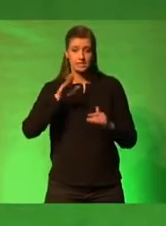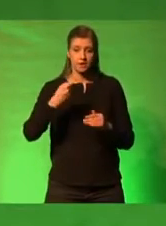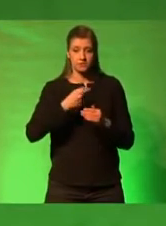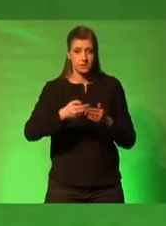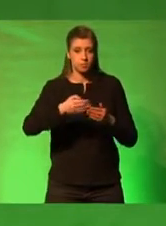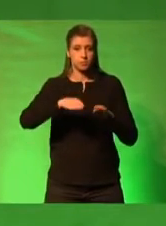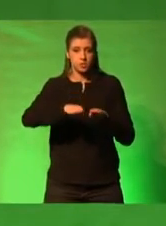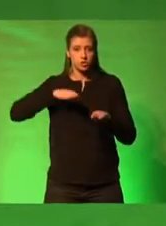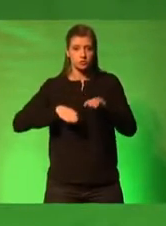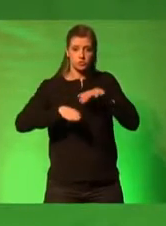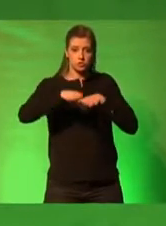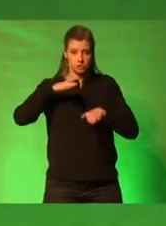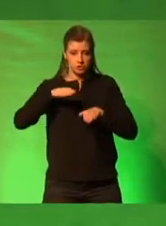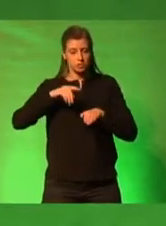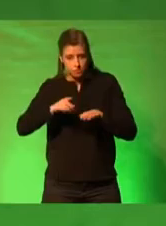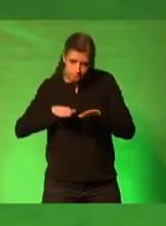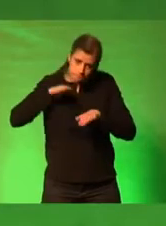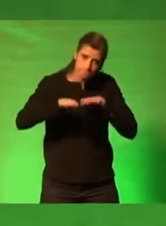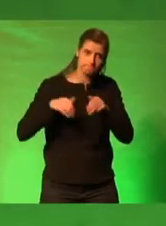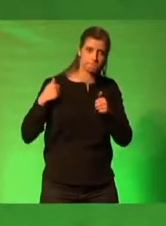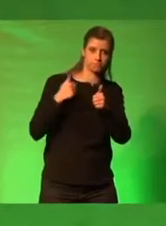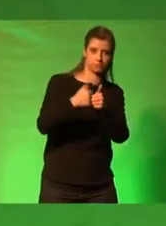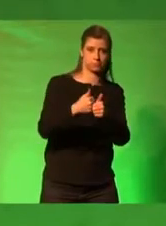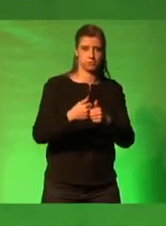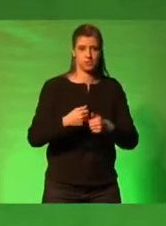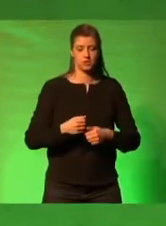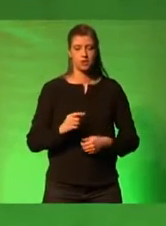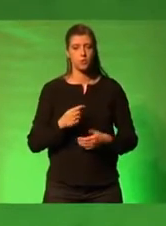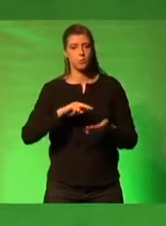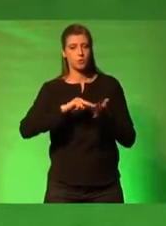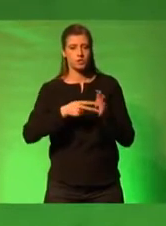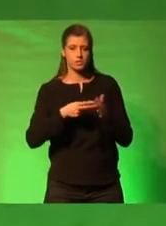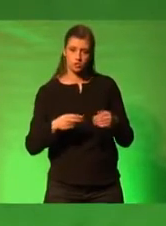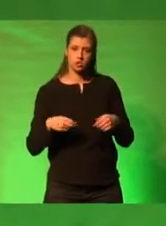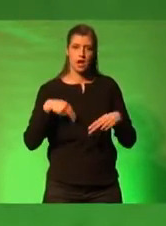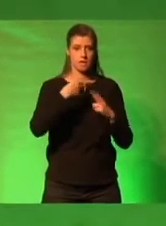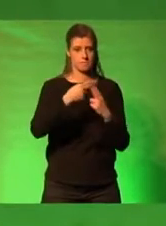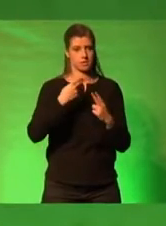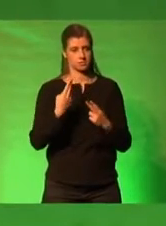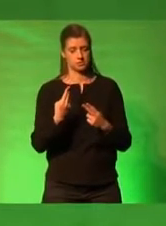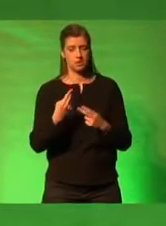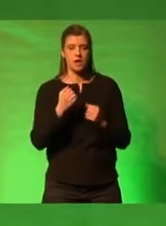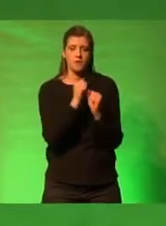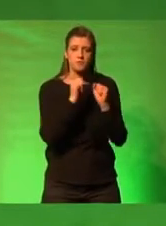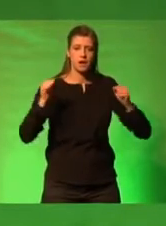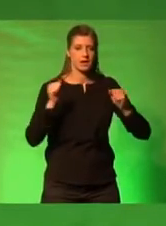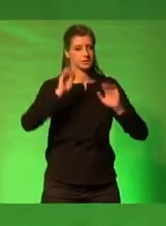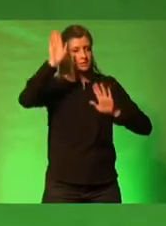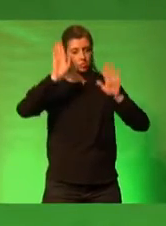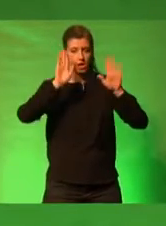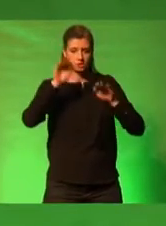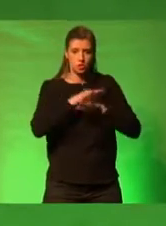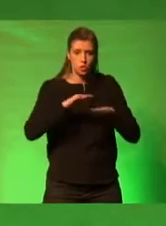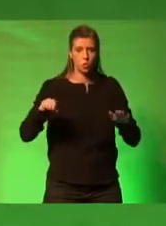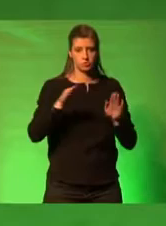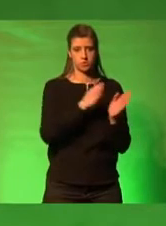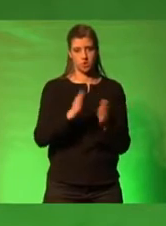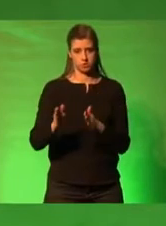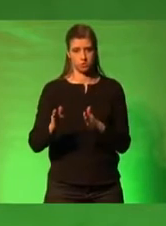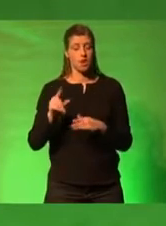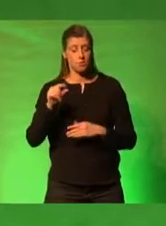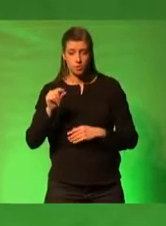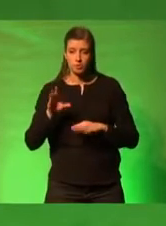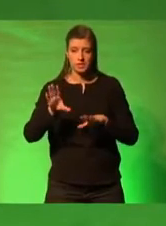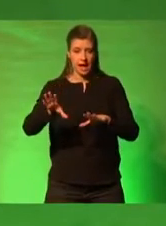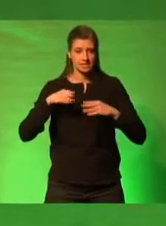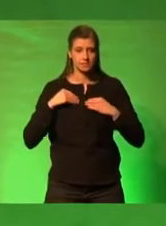Wir müssen Kurs halten. Das politische Korrektivsein für eine freiheitlich-demokratische Grundordnung, für Akzeptanz